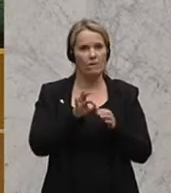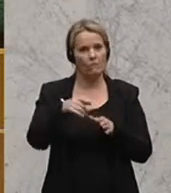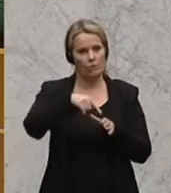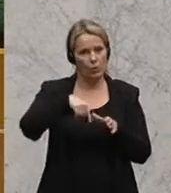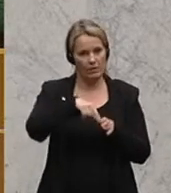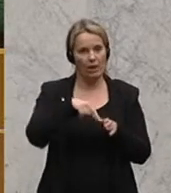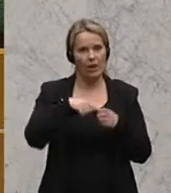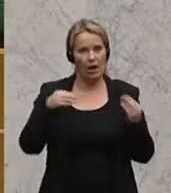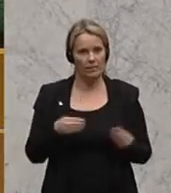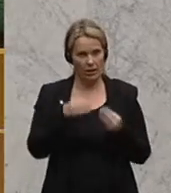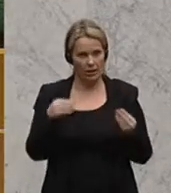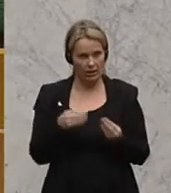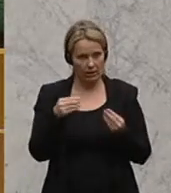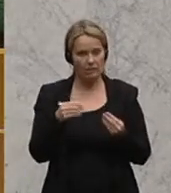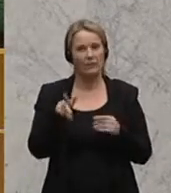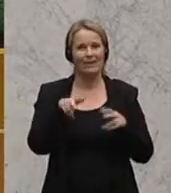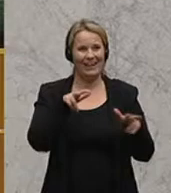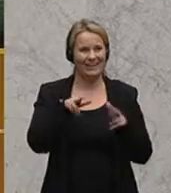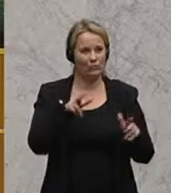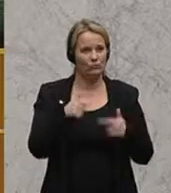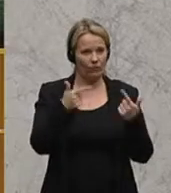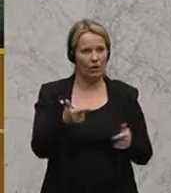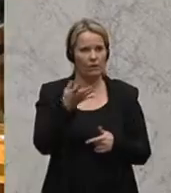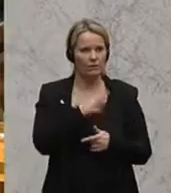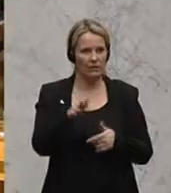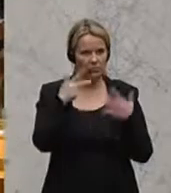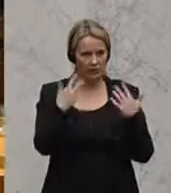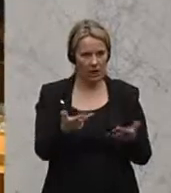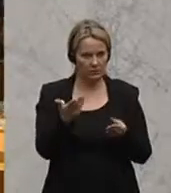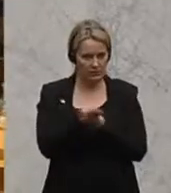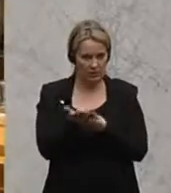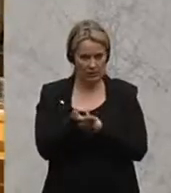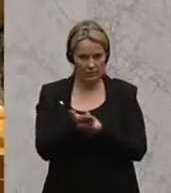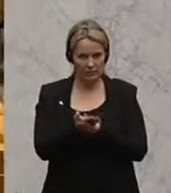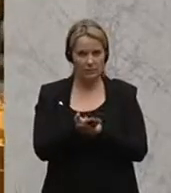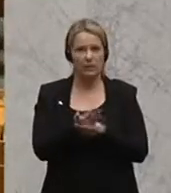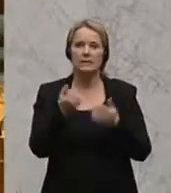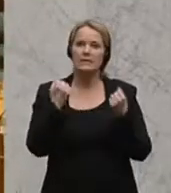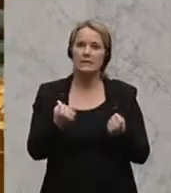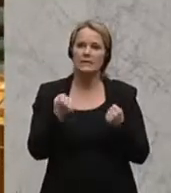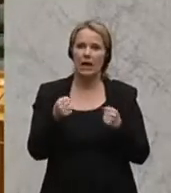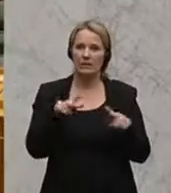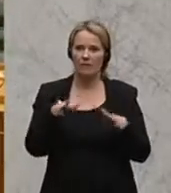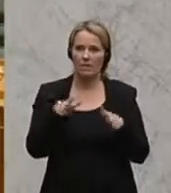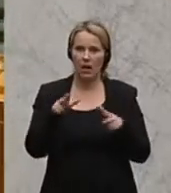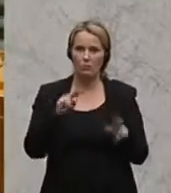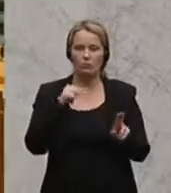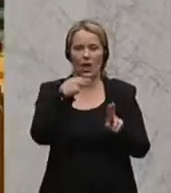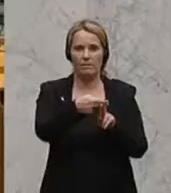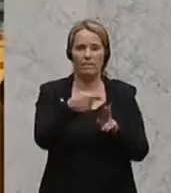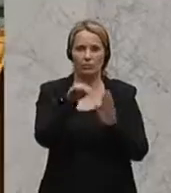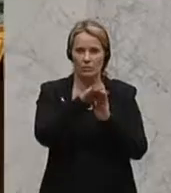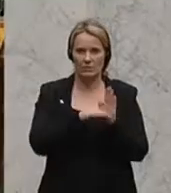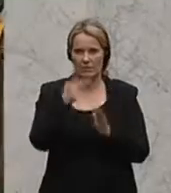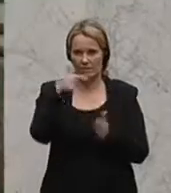Sicherheitsverwaltungsanpassungsgesetz 2015. Dieses soll unter anderem einen besseren Schutz für von häuslicher Gewalt bedrohte